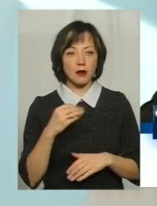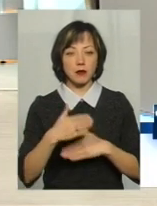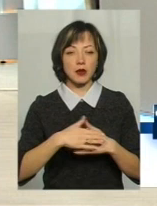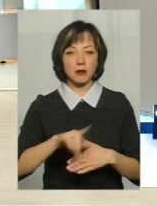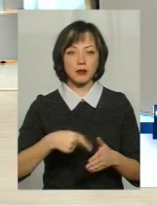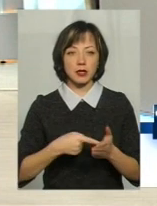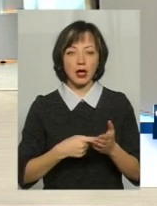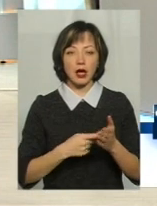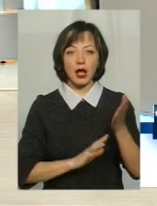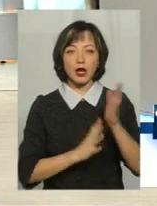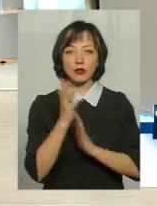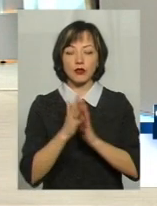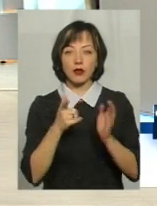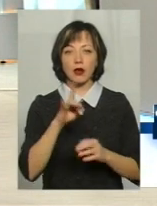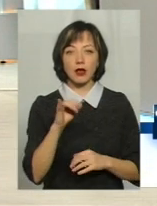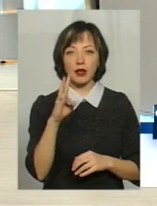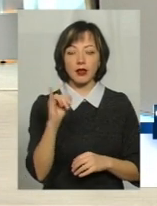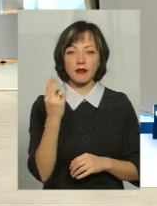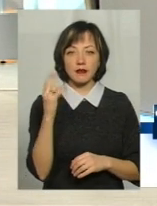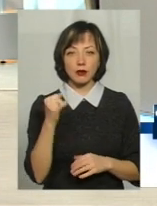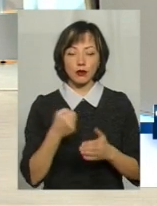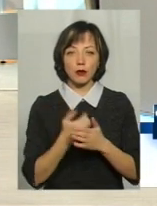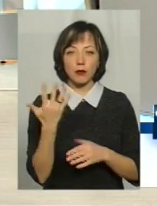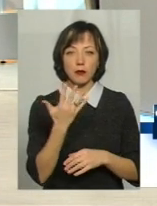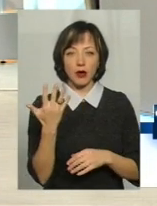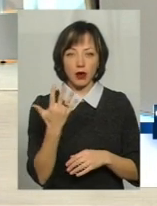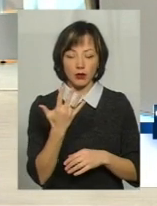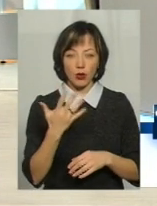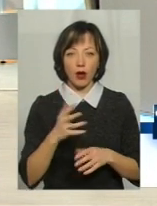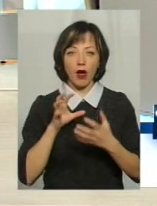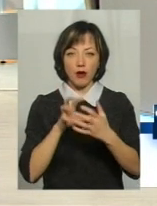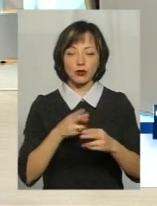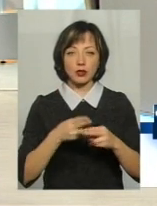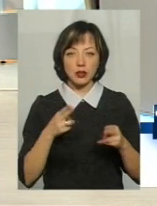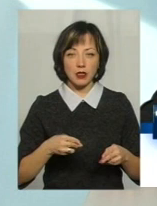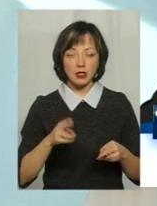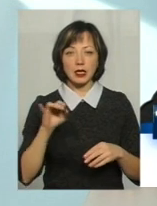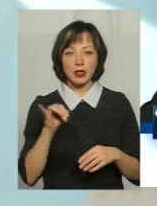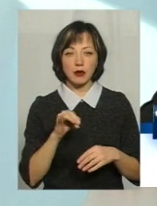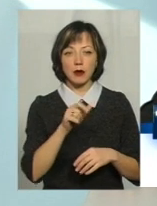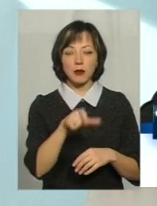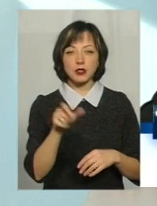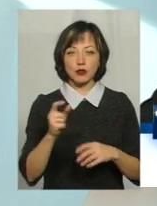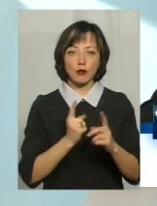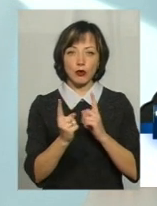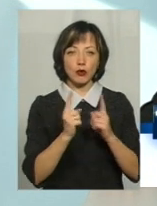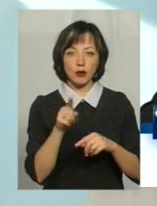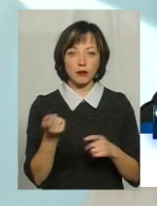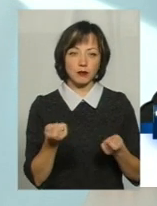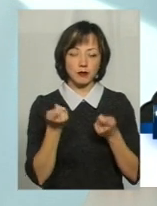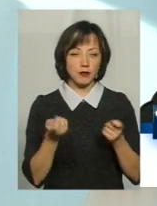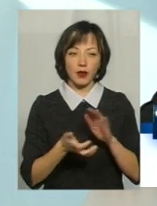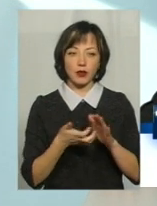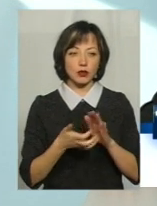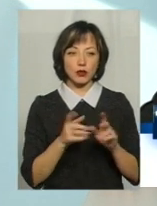маршрут з лесових границів до п'ятий автостанції йти через центральну частину міста. Ну і пасажиропоток, якби там, на жаль,